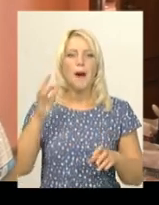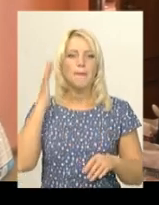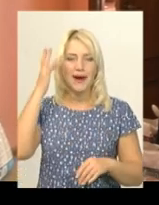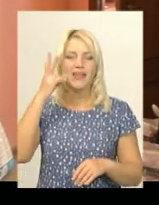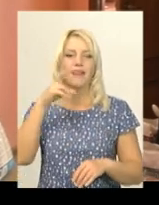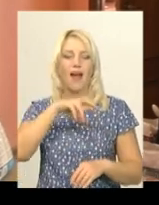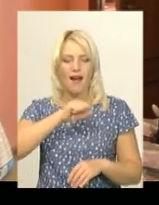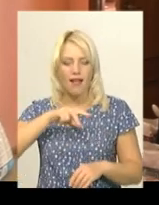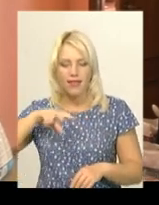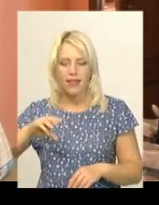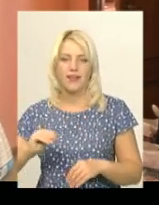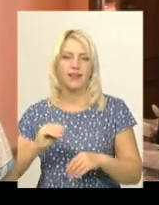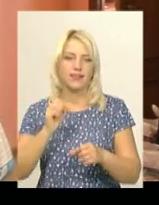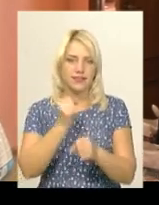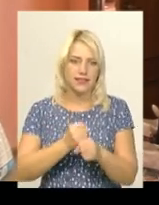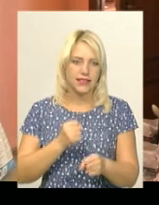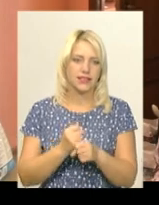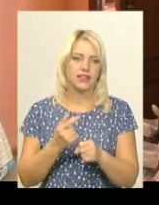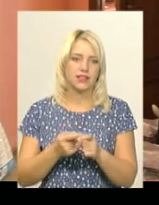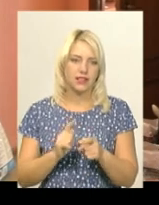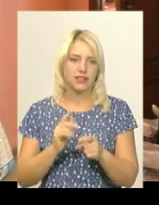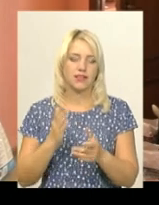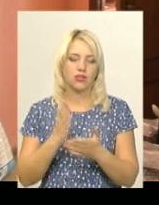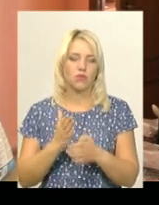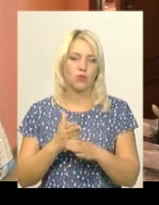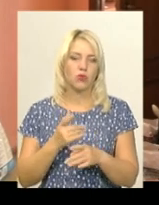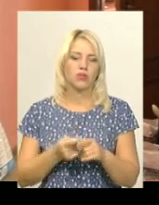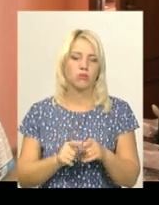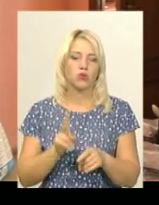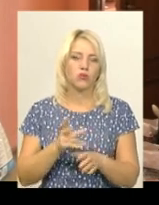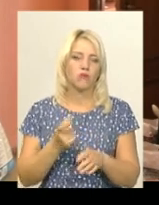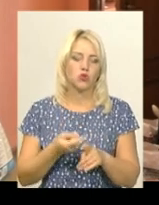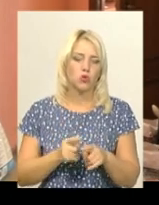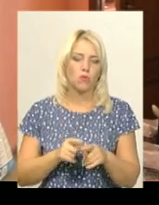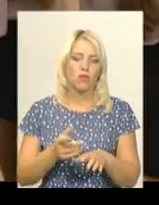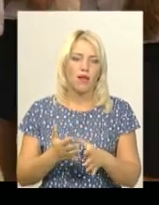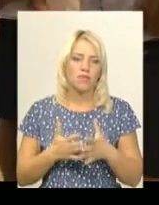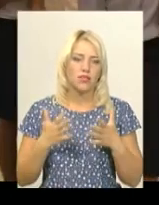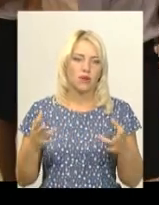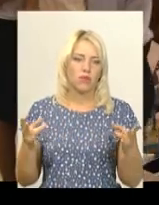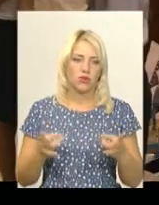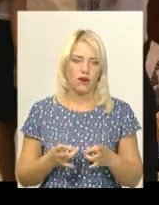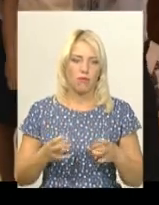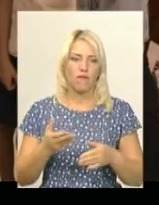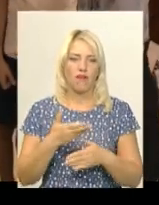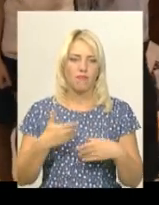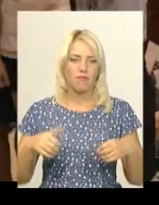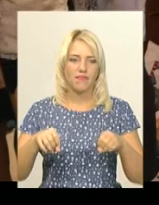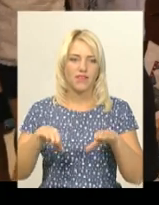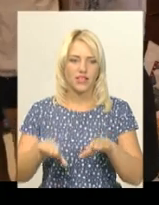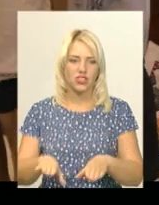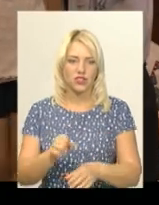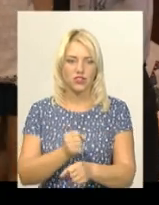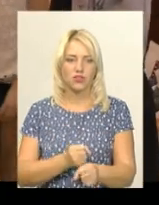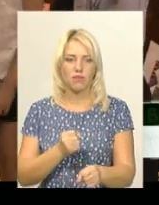дій», завдяки якій нам вдалося зібрати допомогу саме для тих, хто в цьому найбільше потребував. Ми вирішили